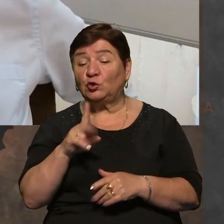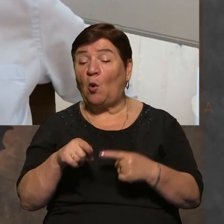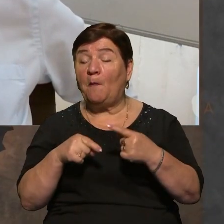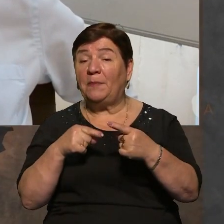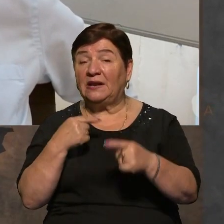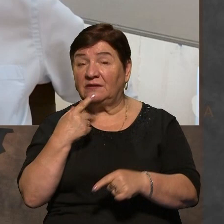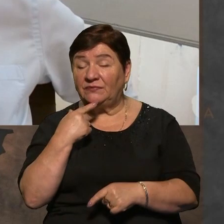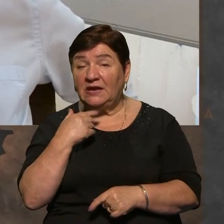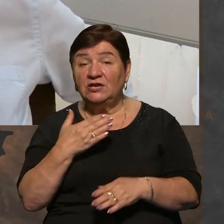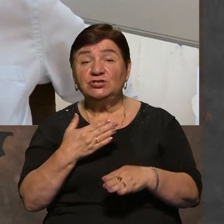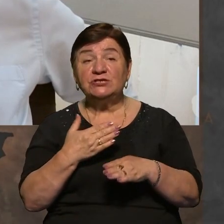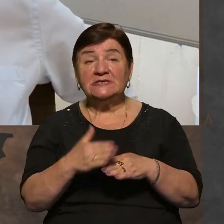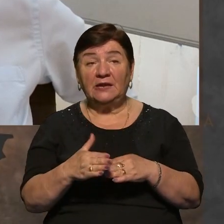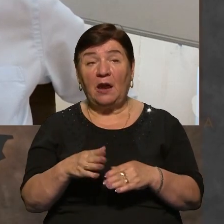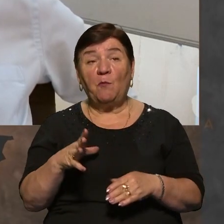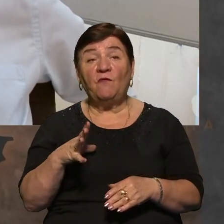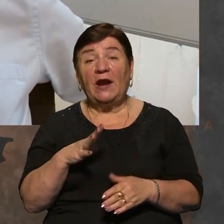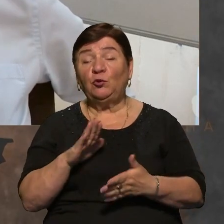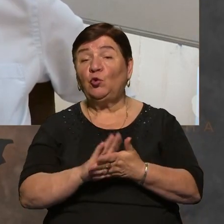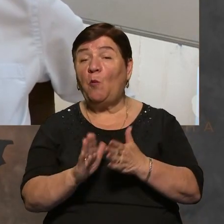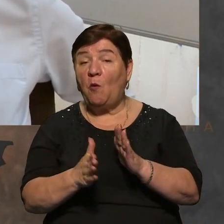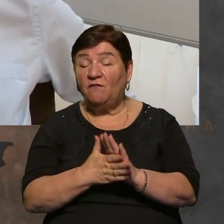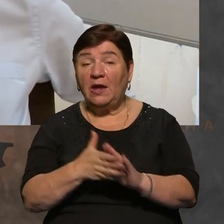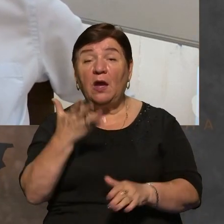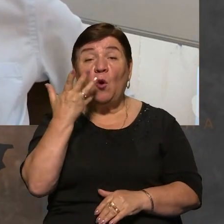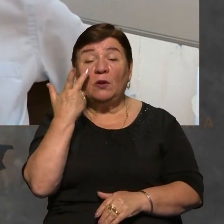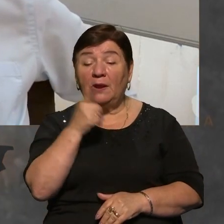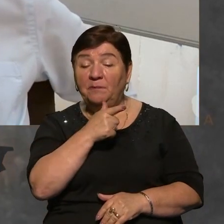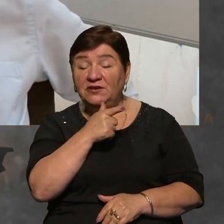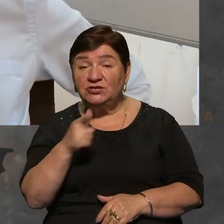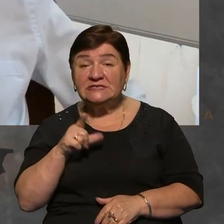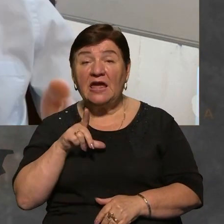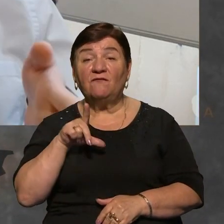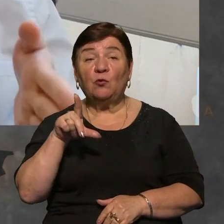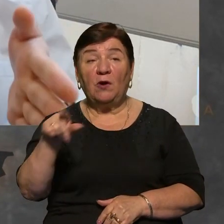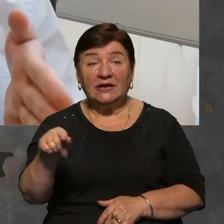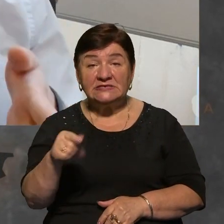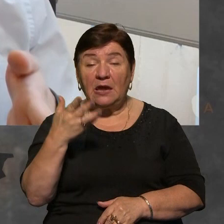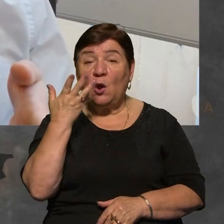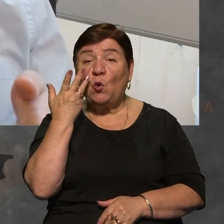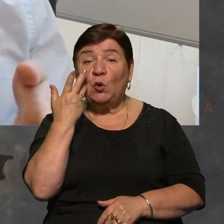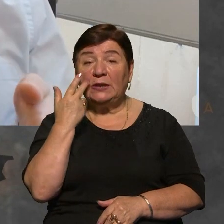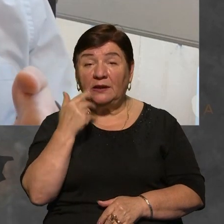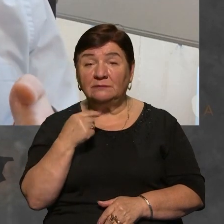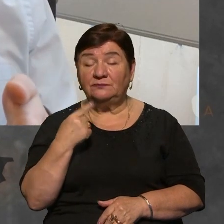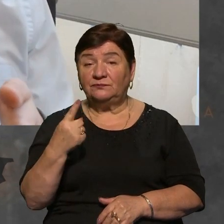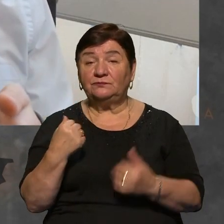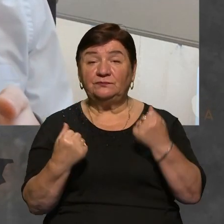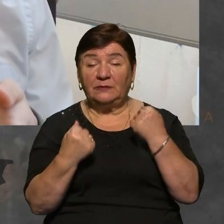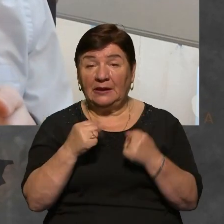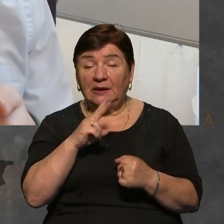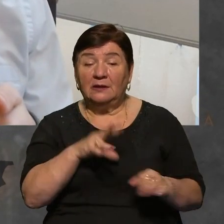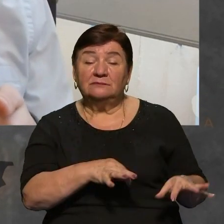частина із них каже, що бувають умови, коли під час евакуації, коли в реанімобілі, в машині, яка